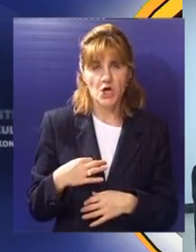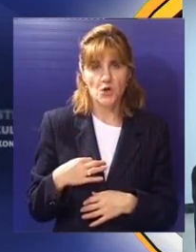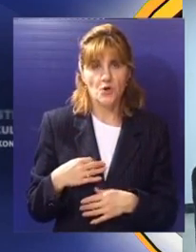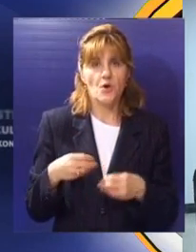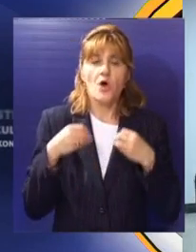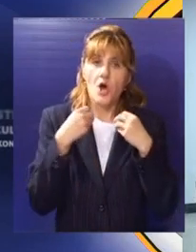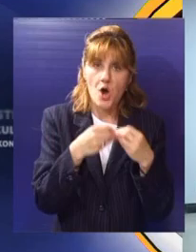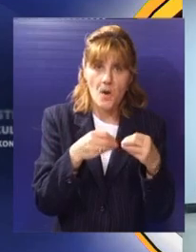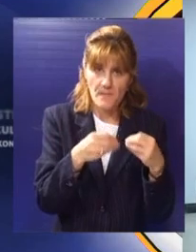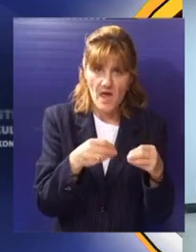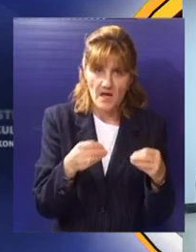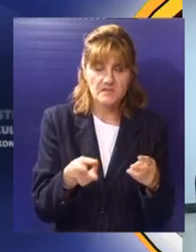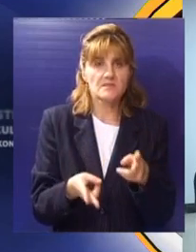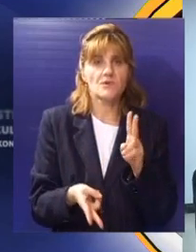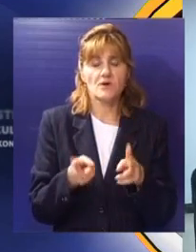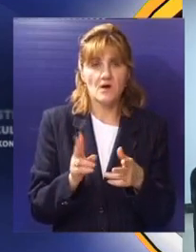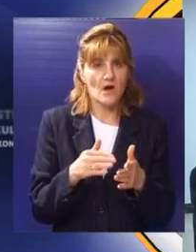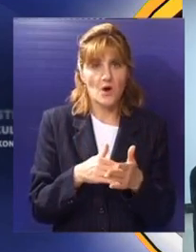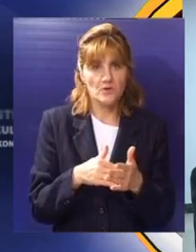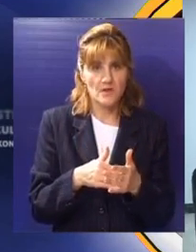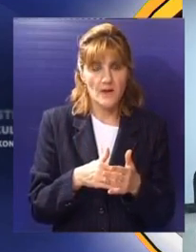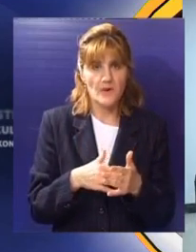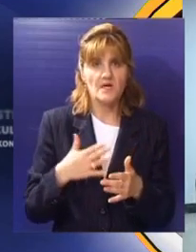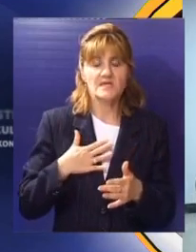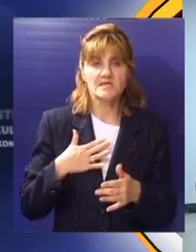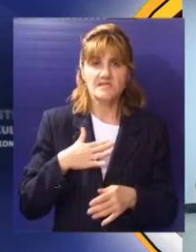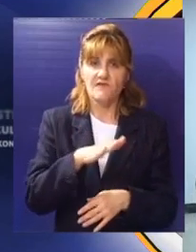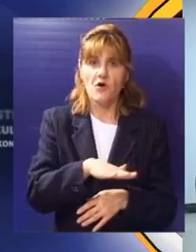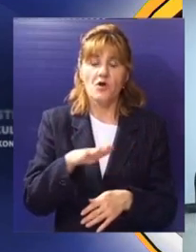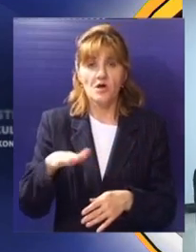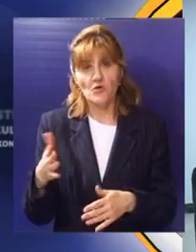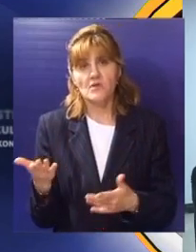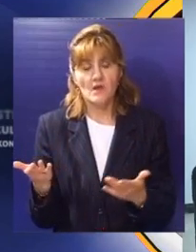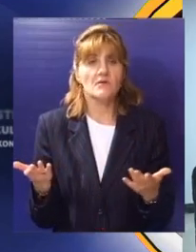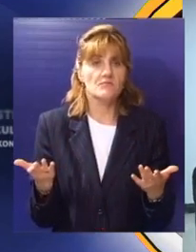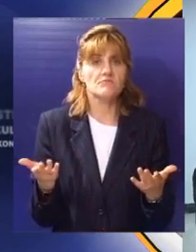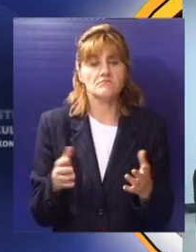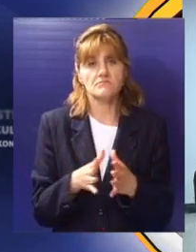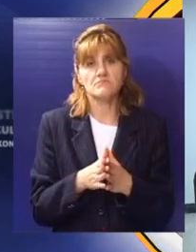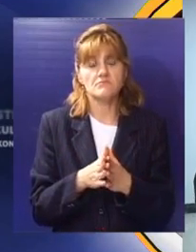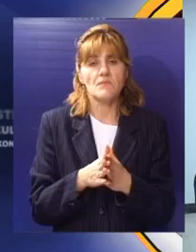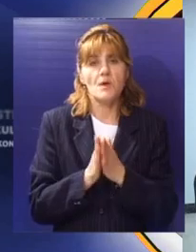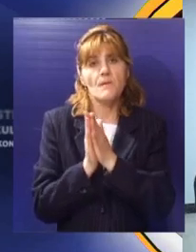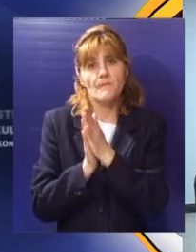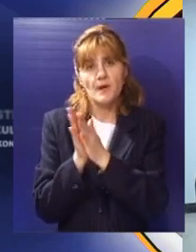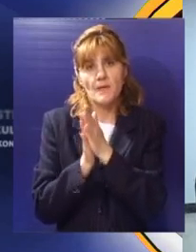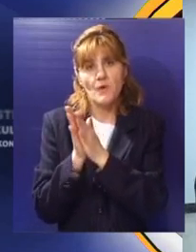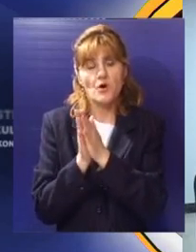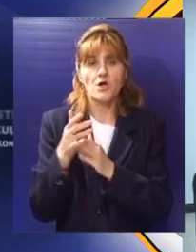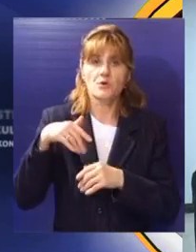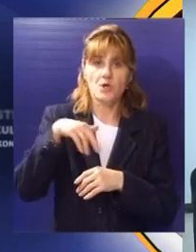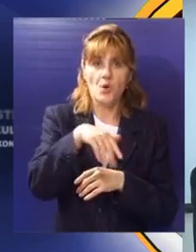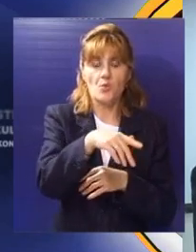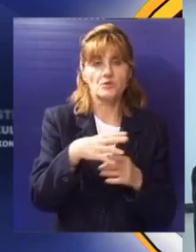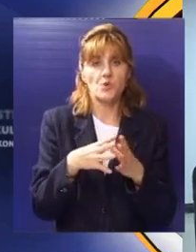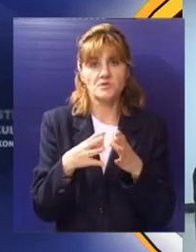usmiriti i objasnit ćemo im na koji način da svoje dijete ne da natiraju nego jednostavno prije moraju da